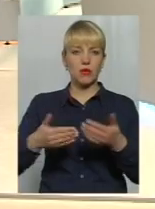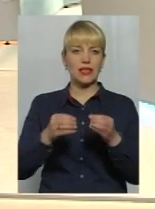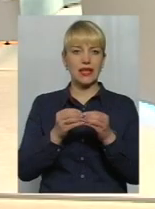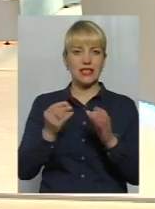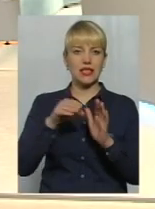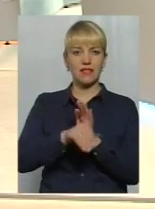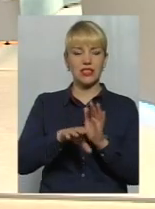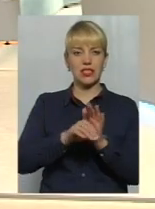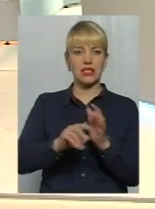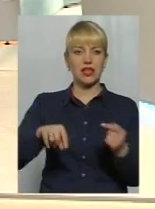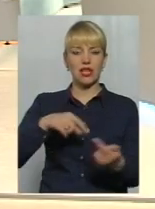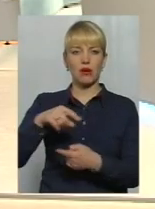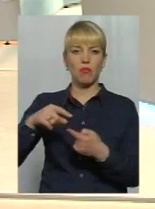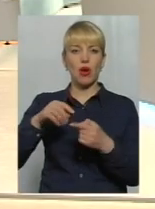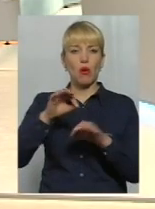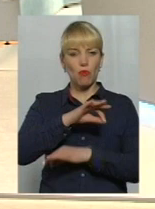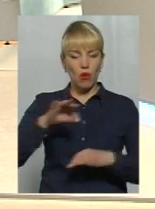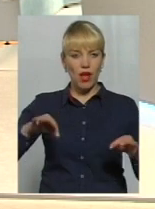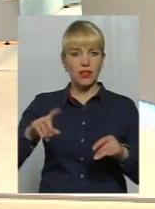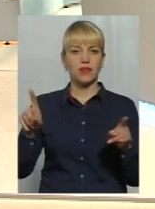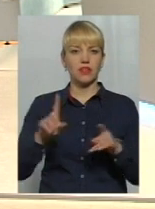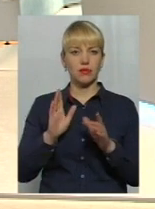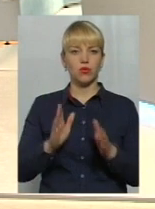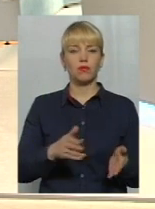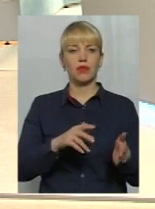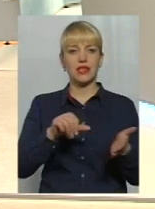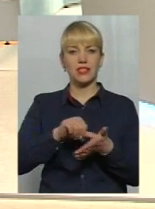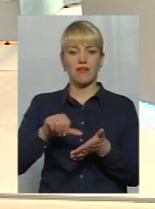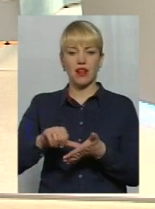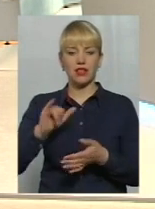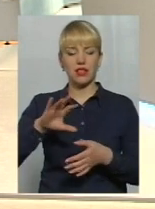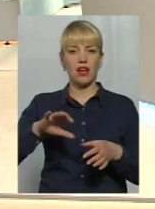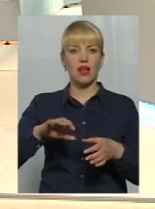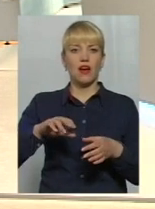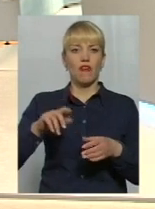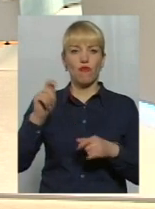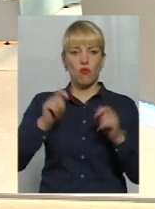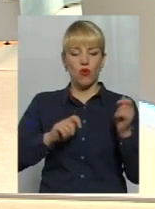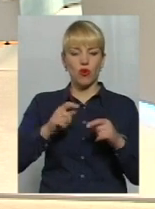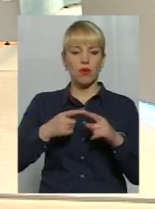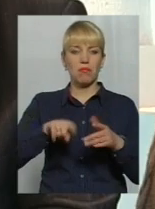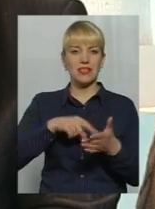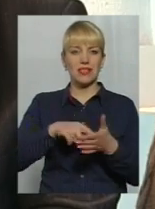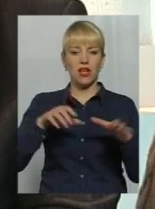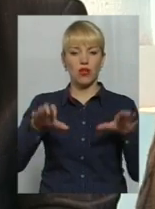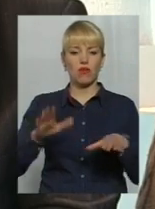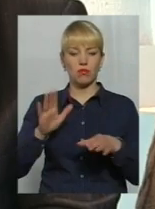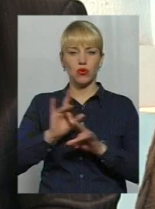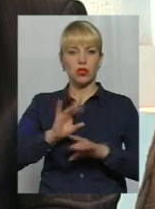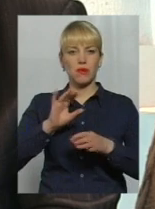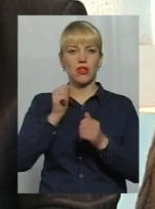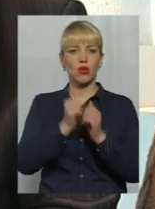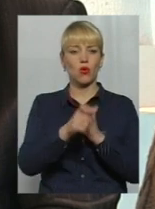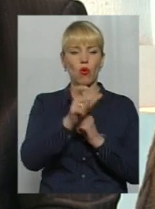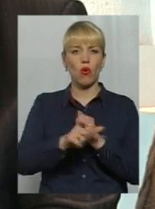які ми будемо представляти на форумі. Міський голова буде детально розповідати про кожен з них, і кожен отримає матеріали про